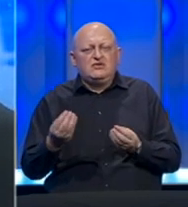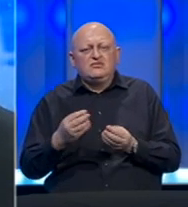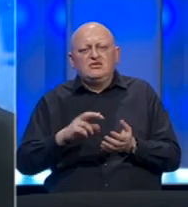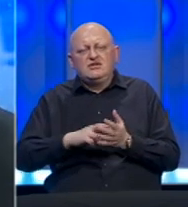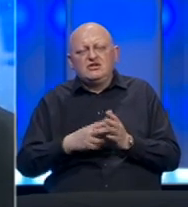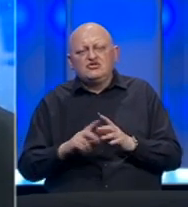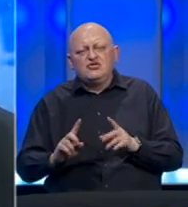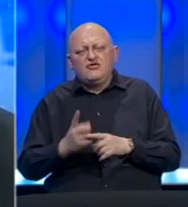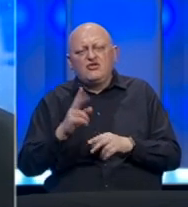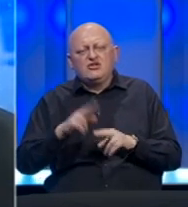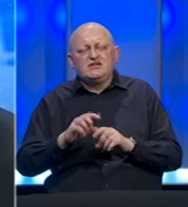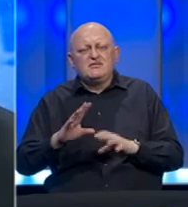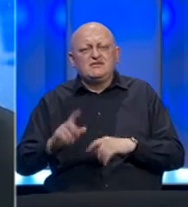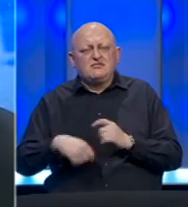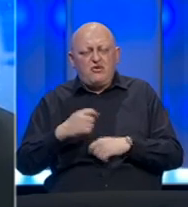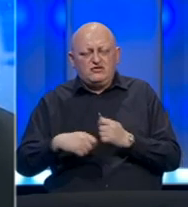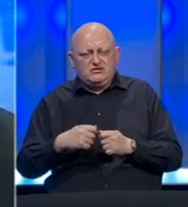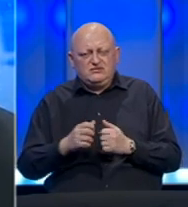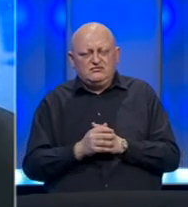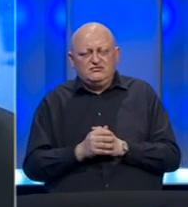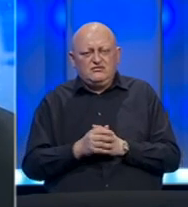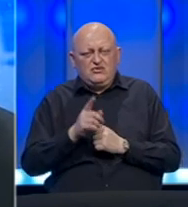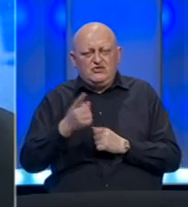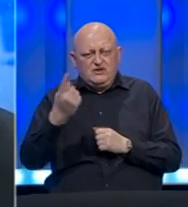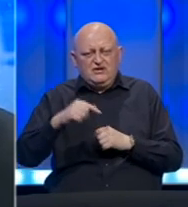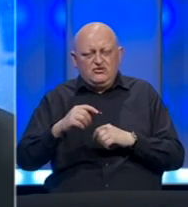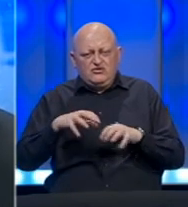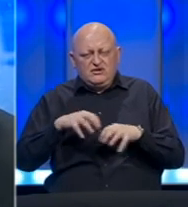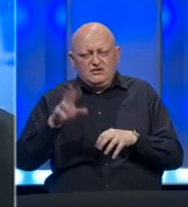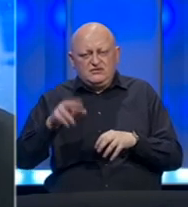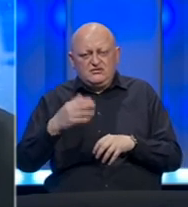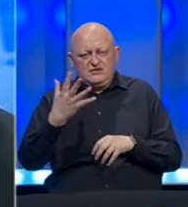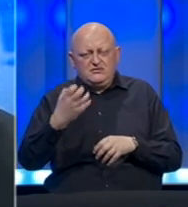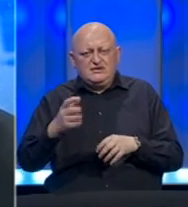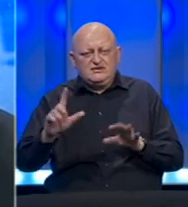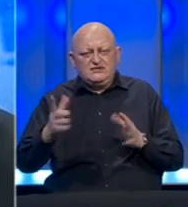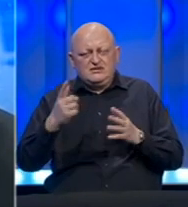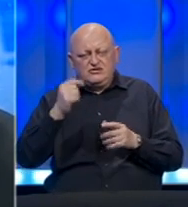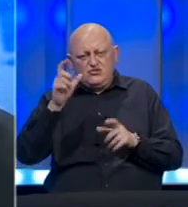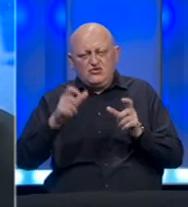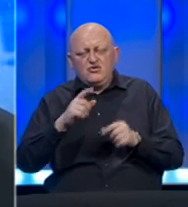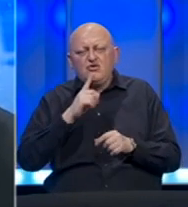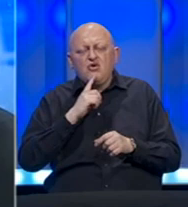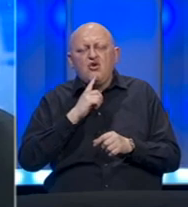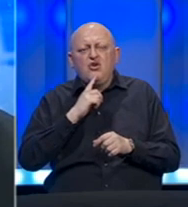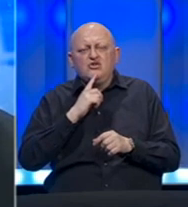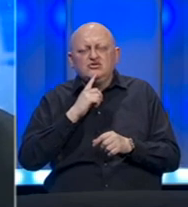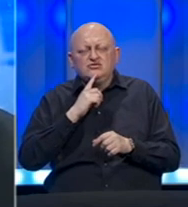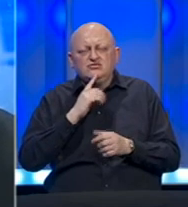tehnološkog viješka, ostali bez posla. Od tih 1.000 radnika imamo 517 ljudi koji su bili